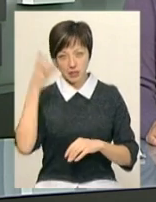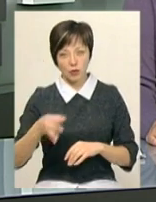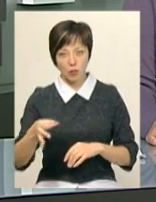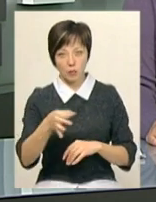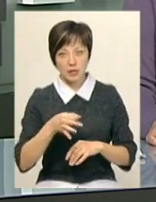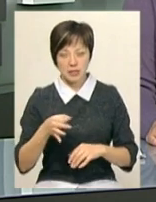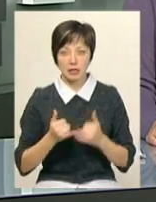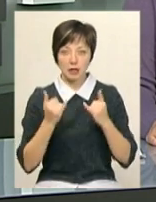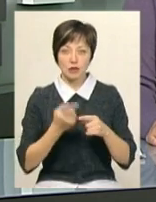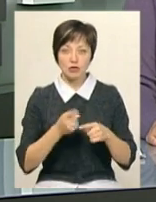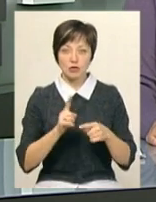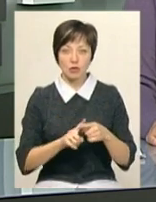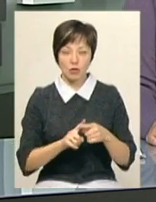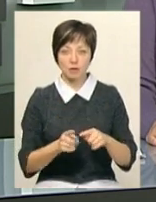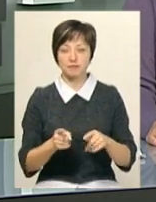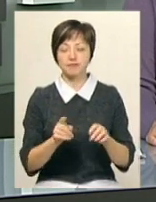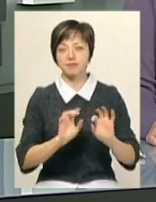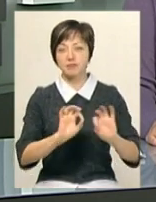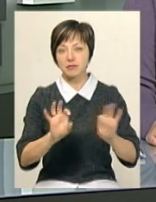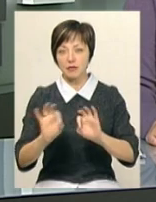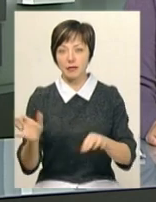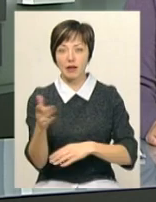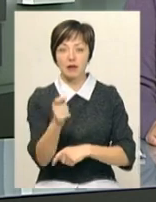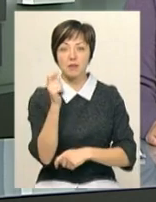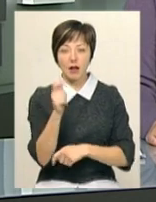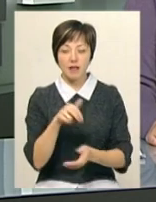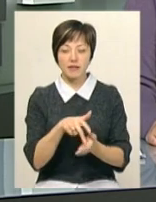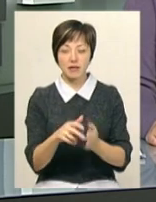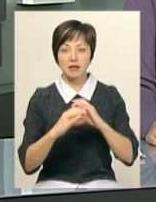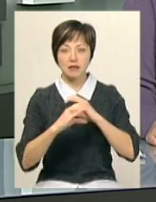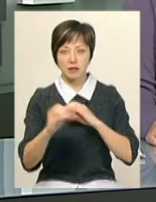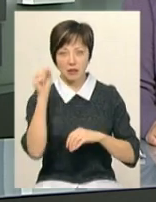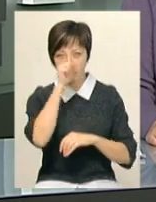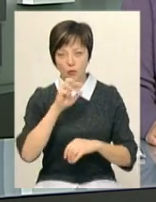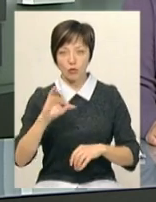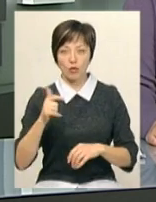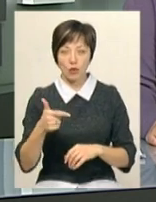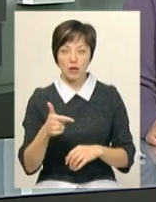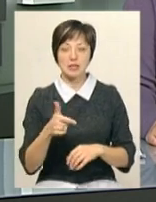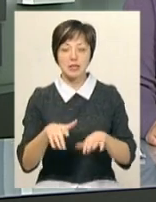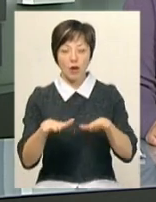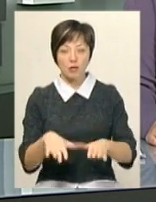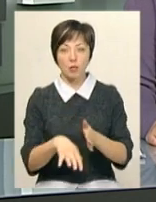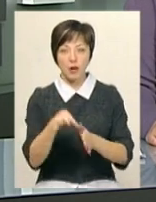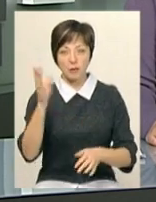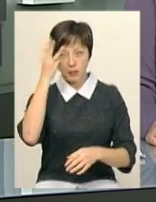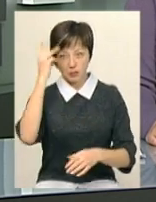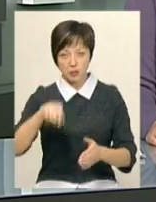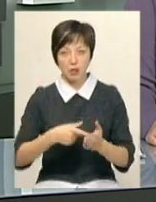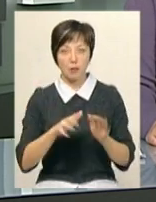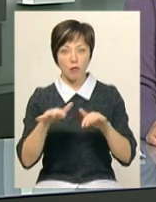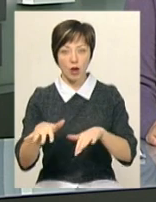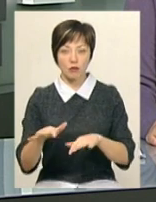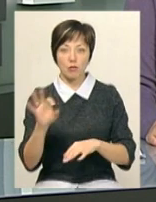області. Для цього пішли з агітками до рибалок, котрі вийшли на щойно вкритий кригою Південний Буг. За локацією обрали Хмельницький міський